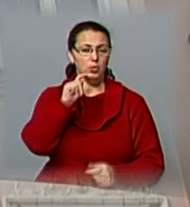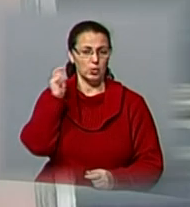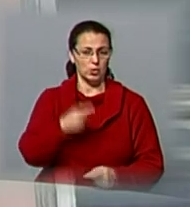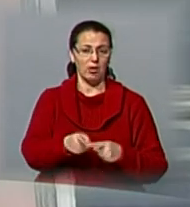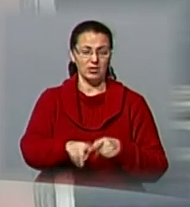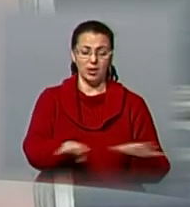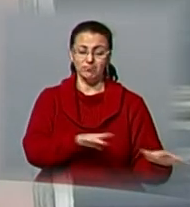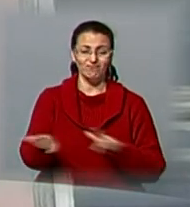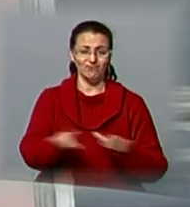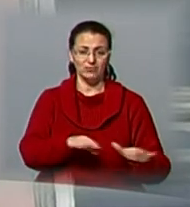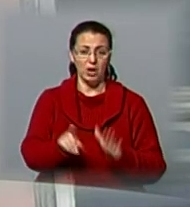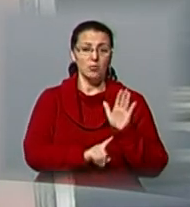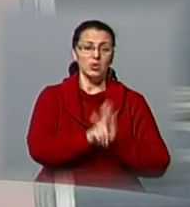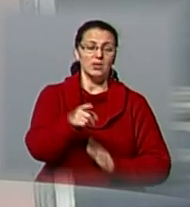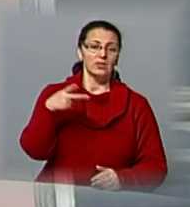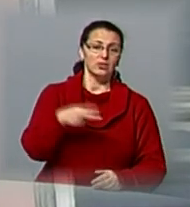2011 року.